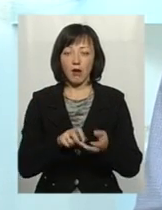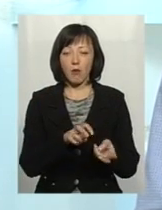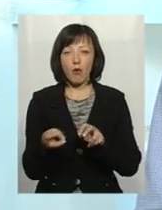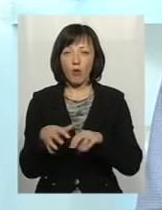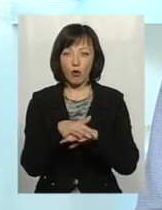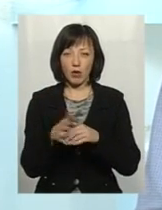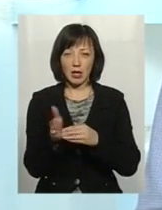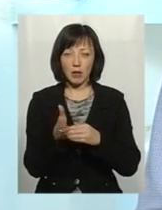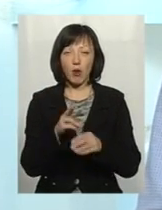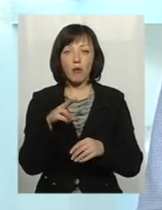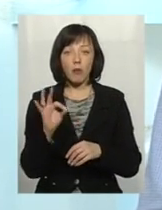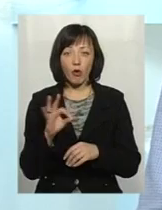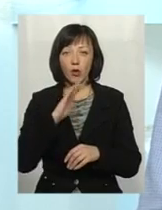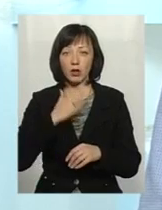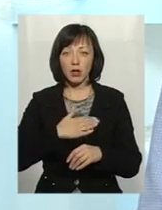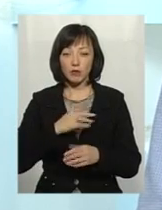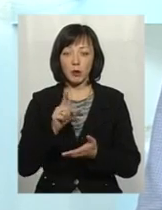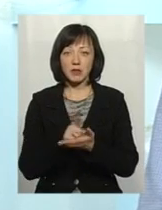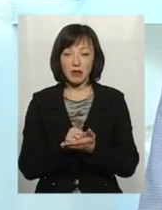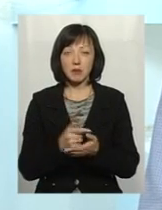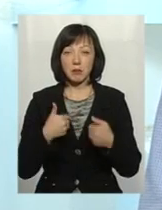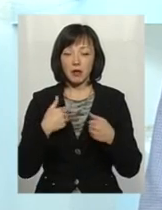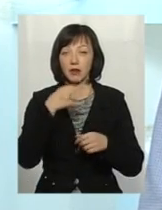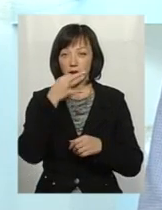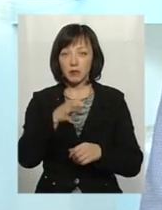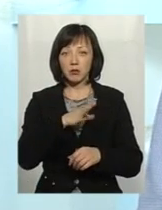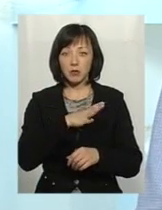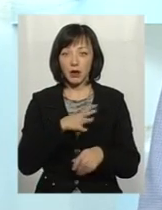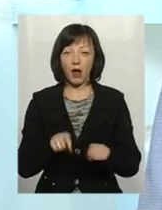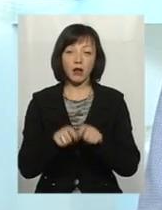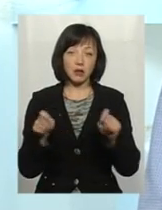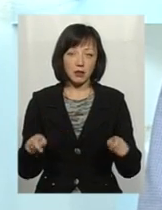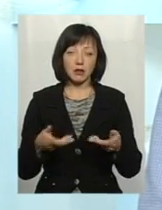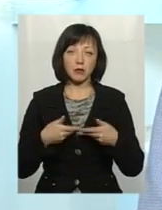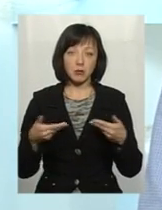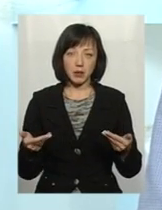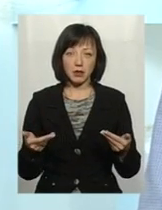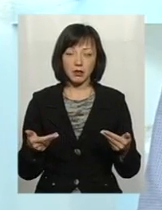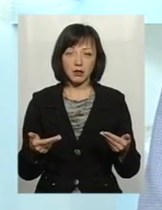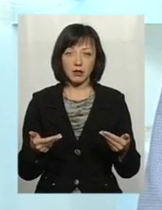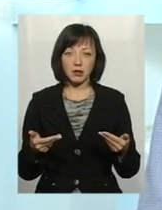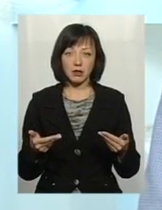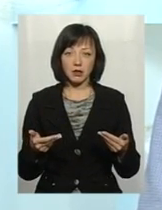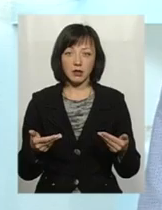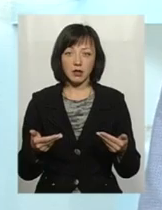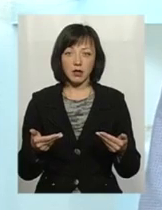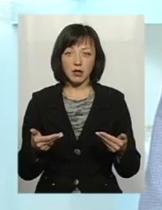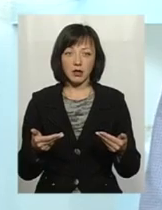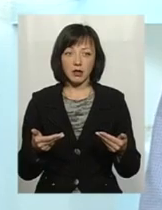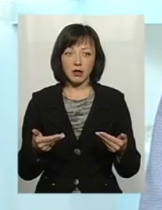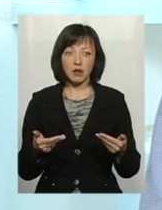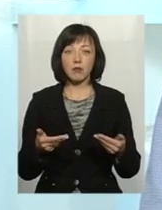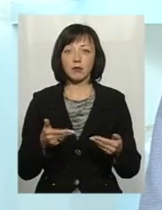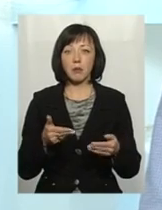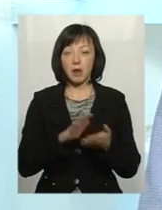по нашим об'язательствам, ми говорили, що ми відкриті, ми підтримуємо свою гражданську